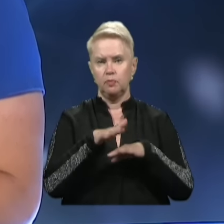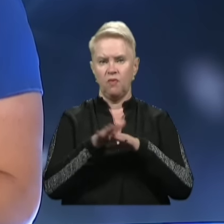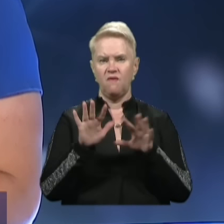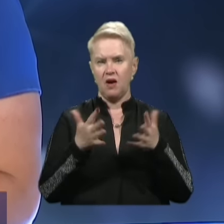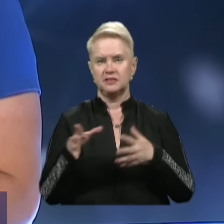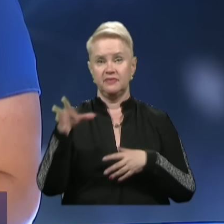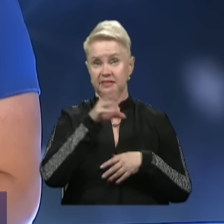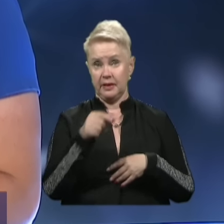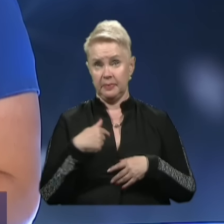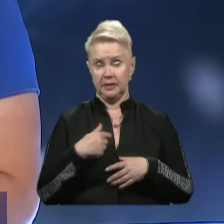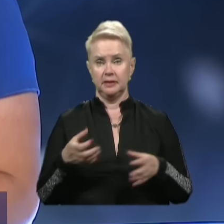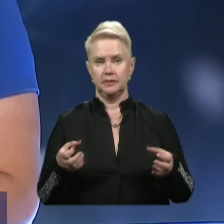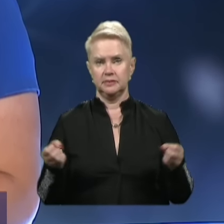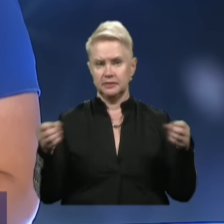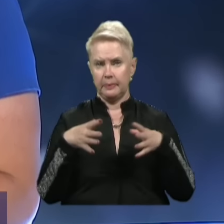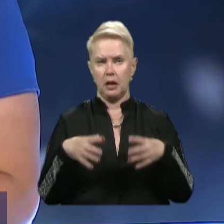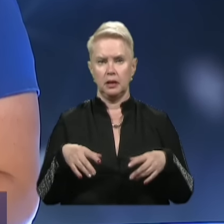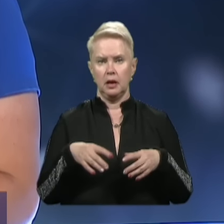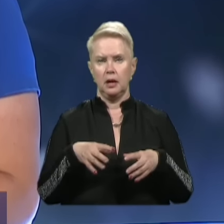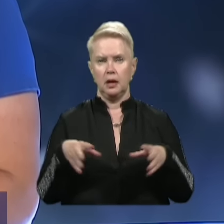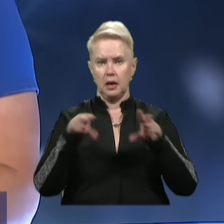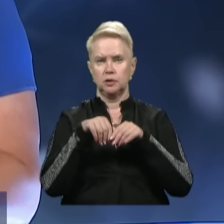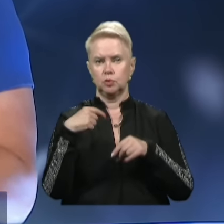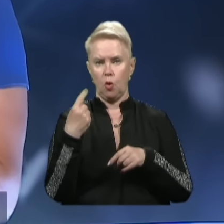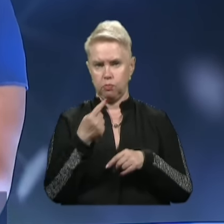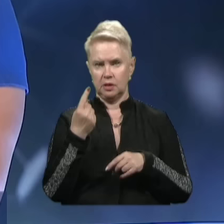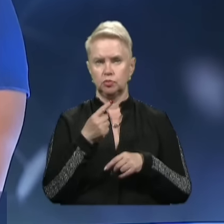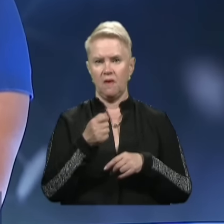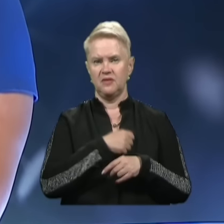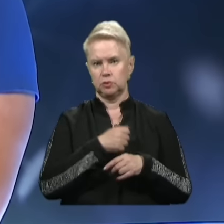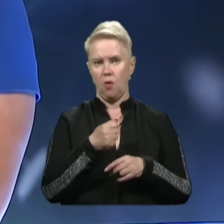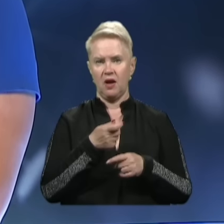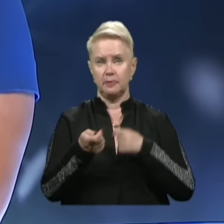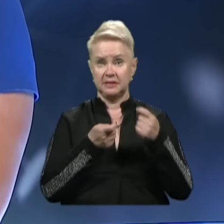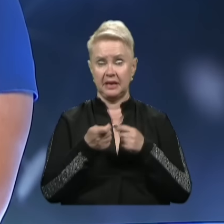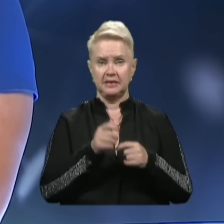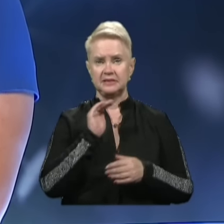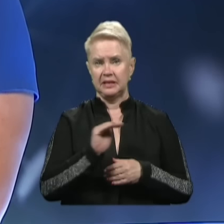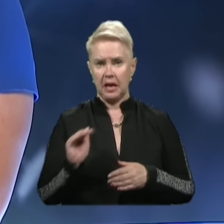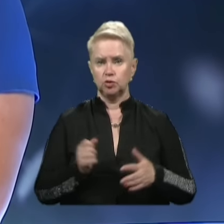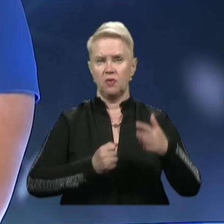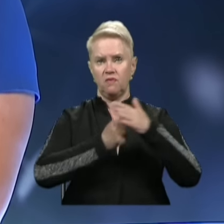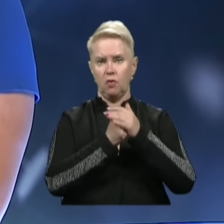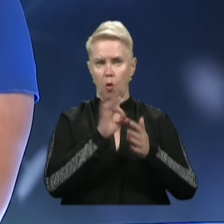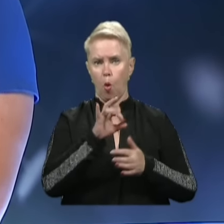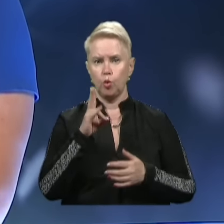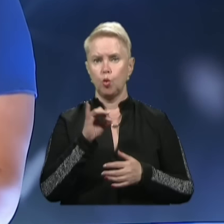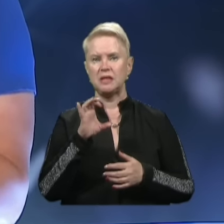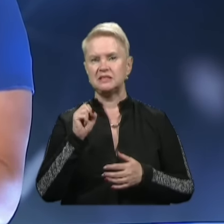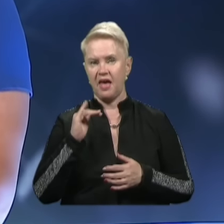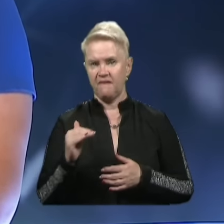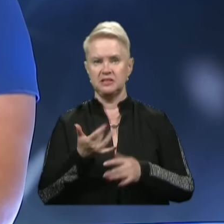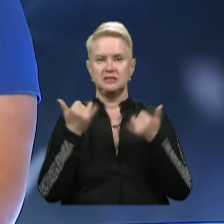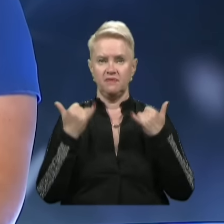все. Тому ми зібрали разом з Дніпровською обласною військовою адміністрацією і з дичачим фондом ООН ЮНІСЕФ